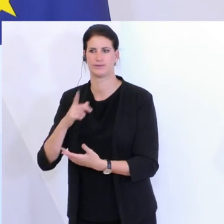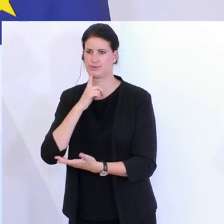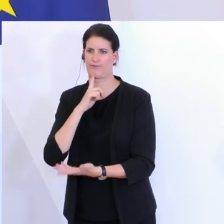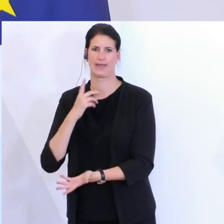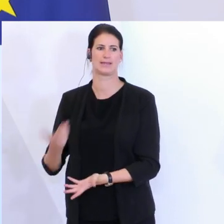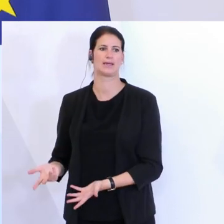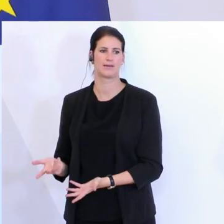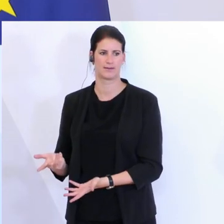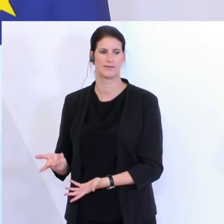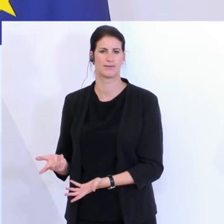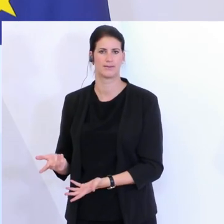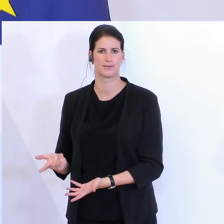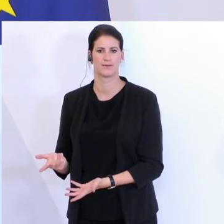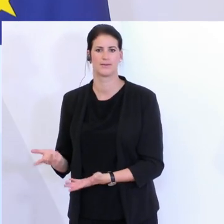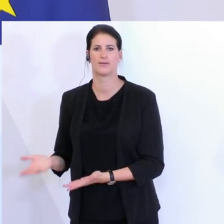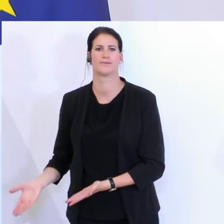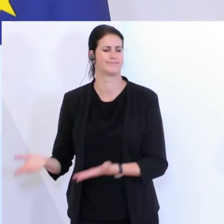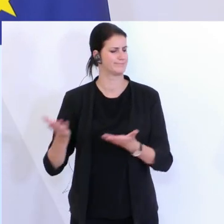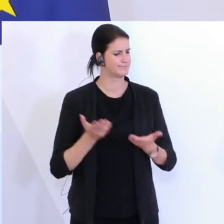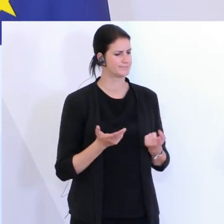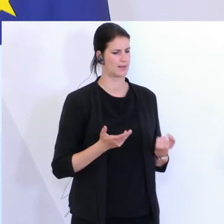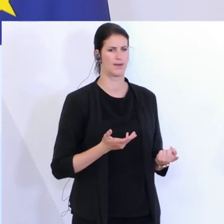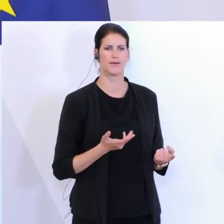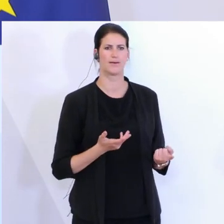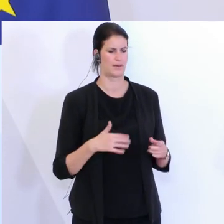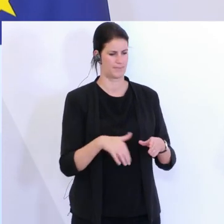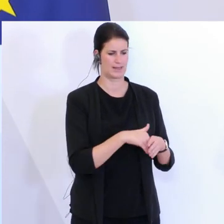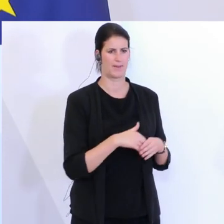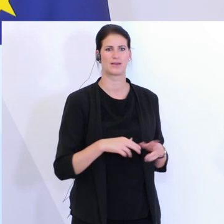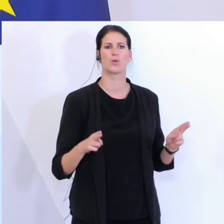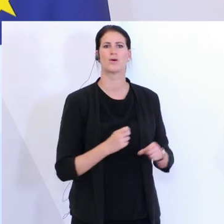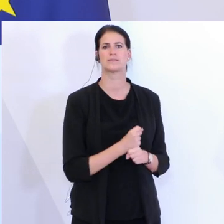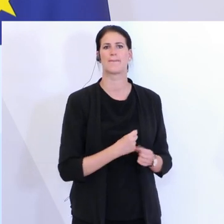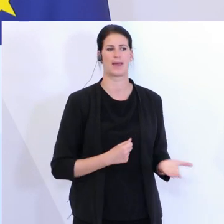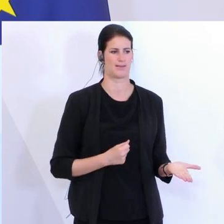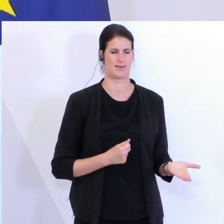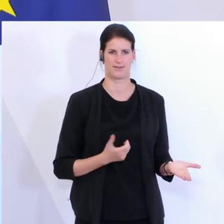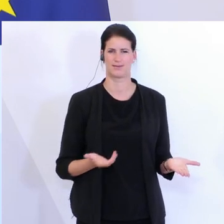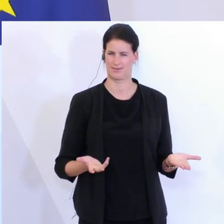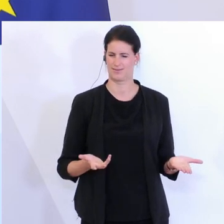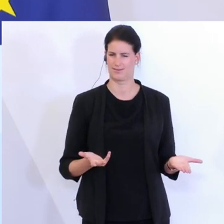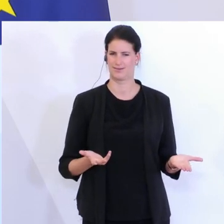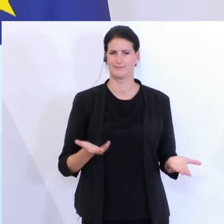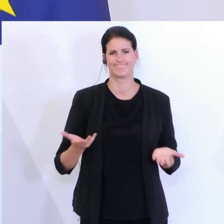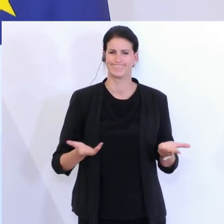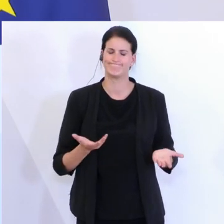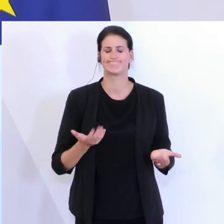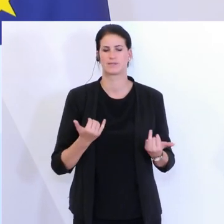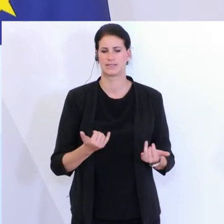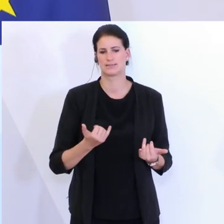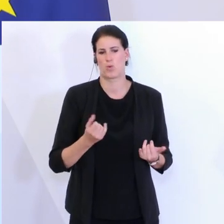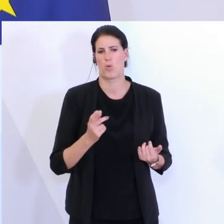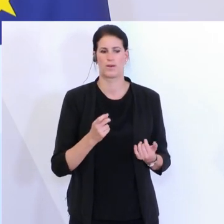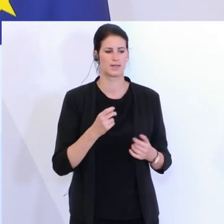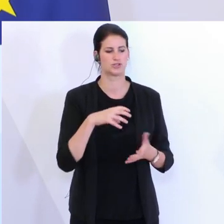Mitarbeiter und Fachkräfte. Und in den anderen waren natürlich die Mitarbeiter in Kurzarbeit. Jetzt können sie normalerweise aus der Kurzarbeit im